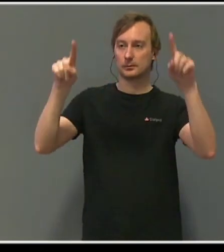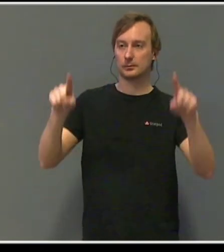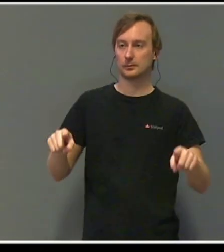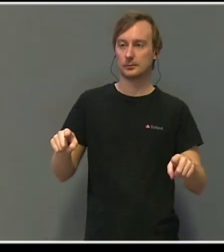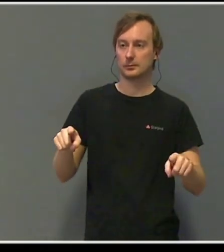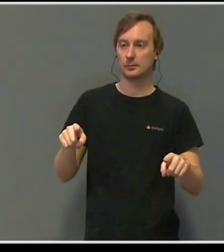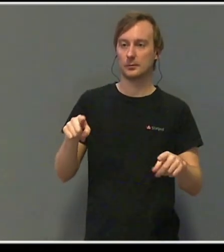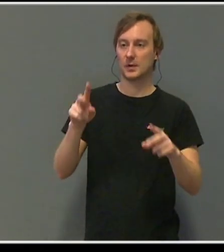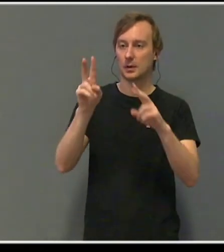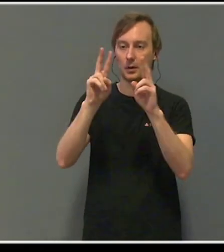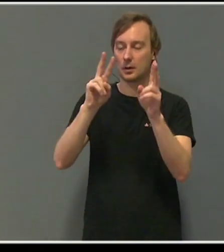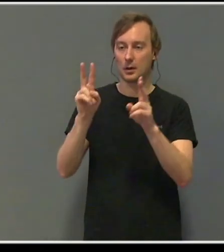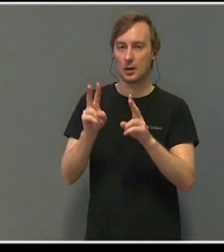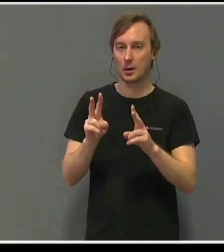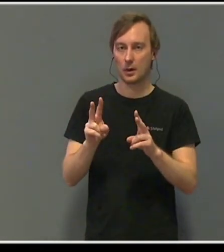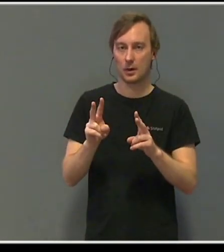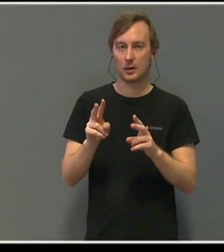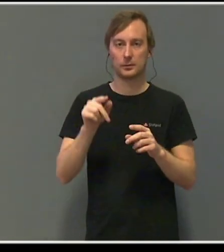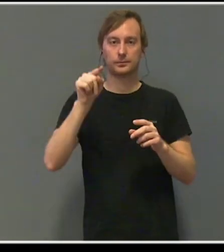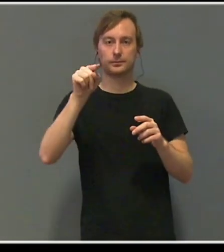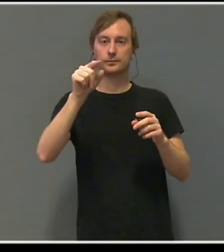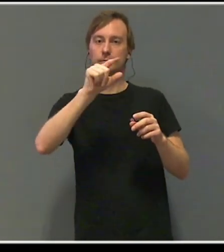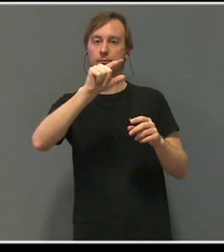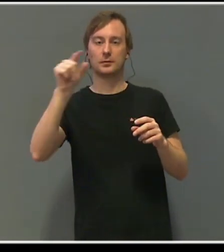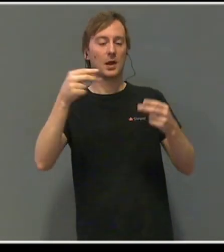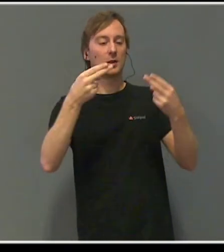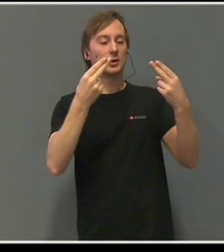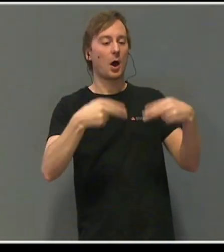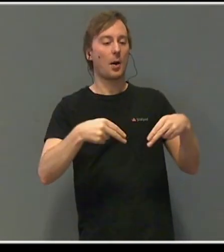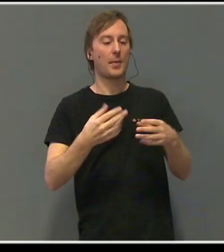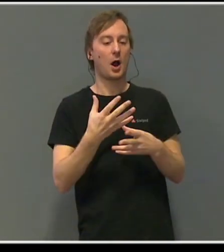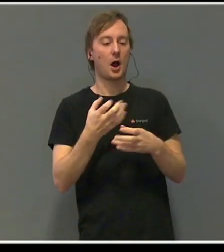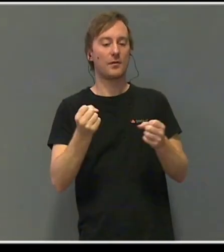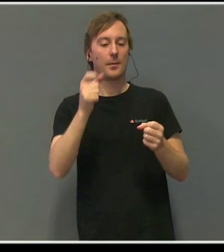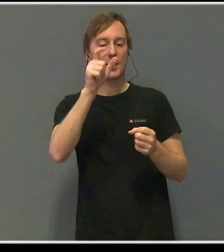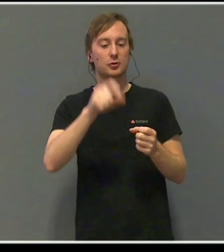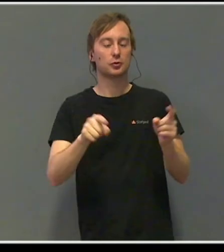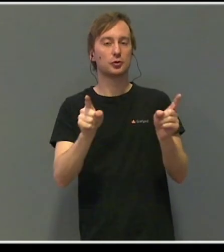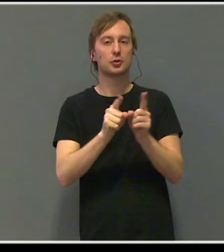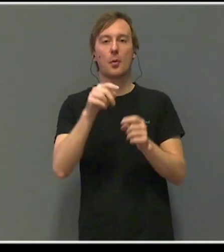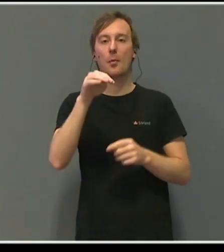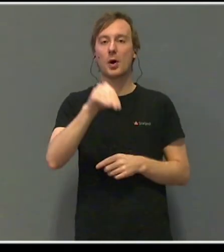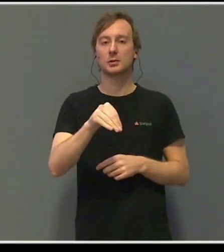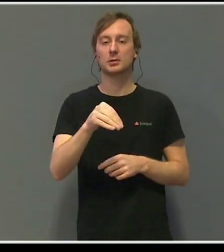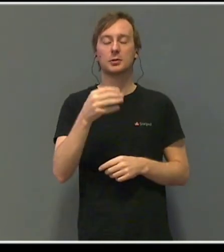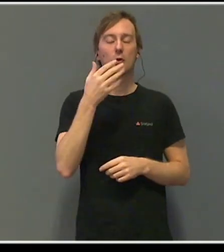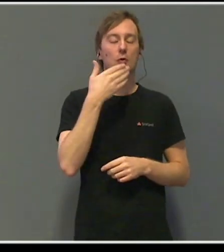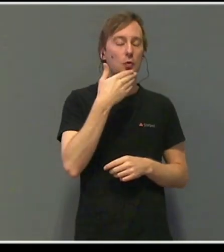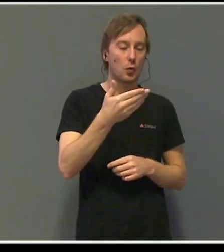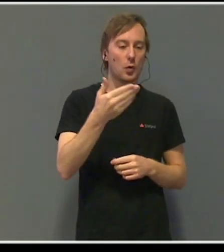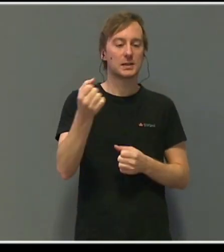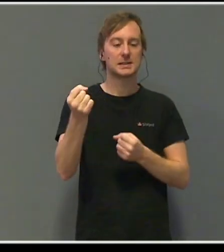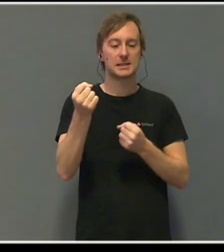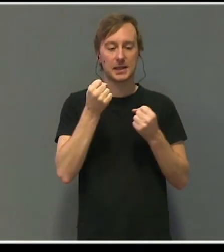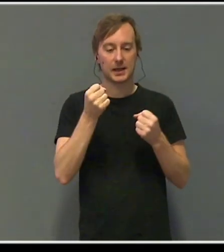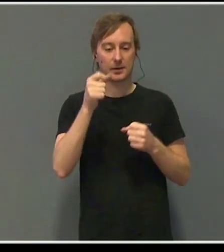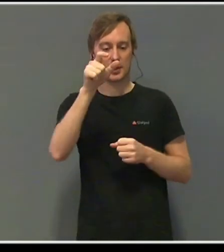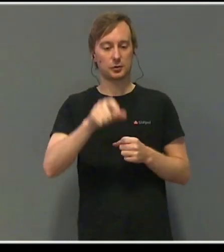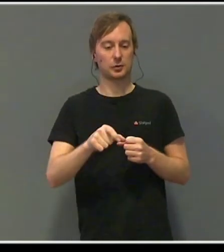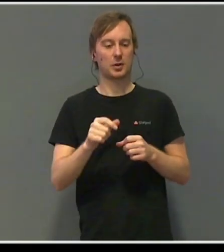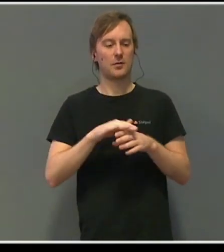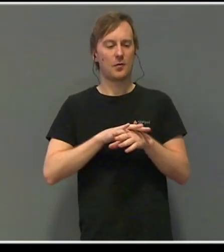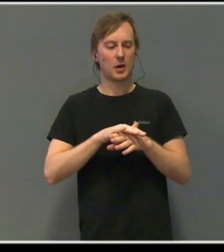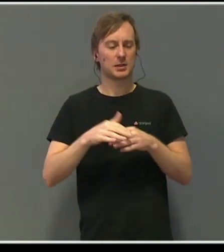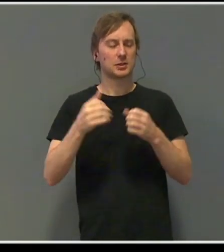på den hvite bakgrunnen. Tapet av en person som Mats, en så god og sterk person, kjenner så utrolig tungt.